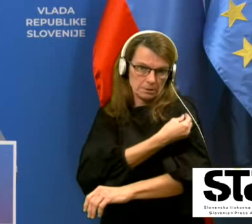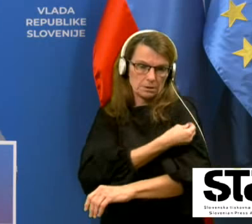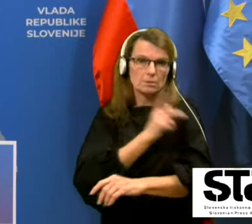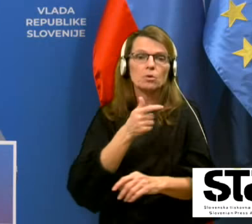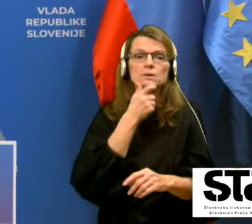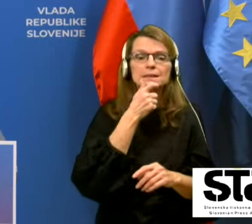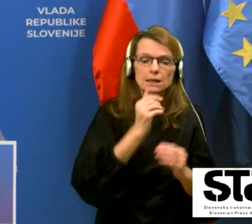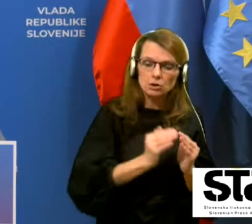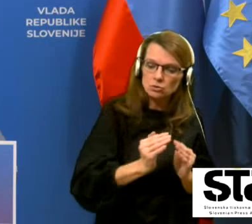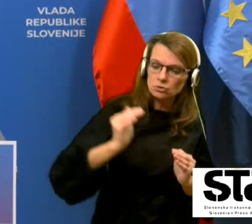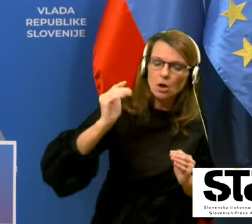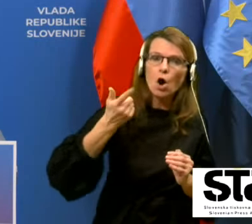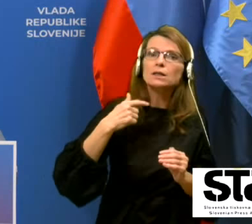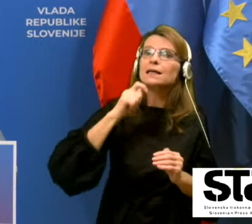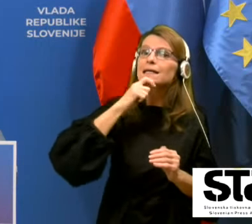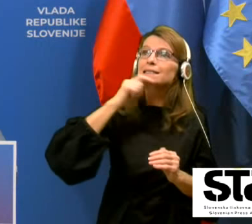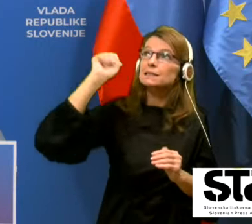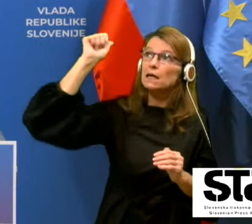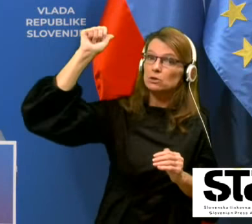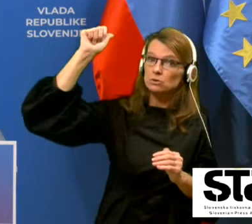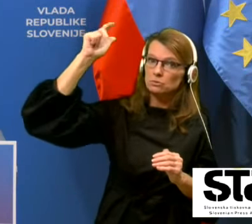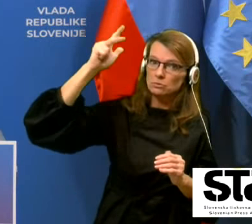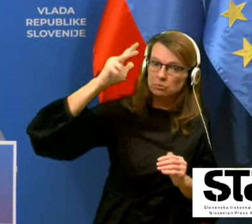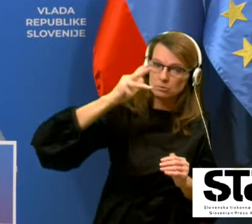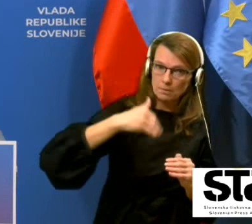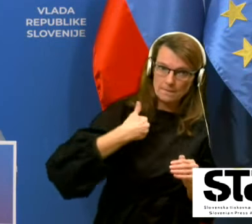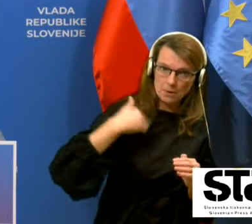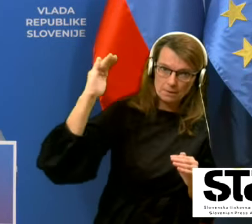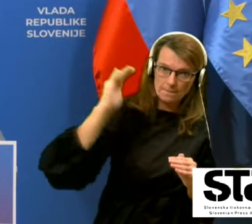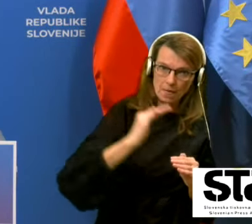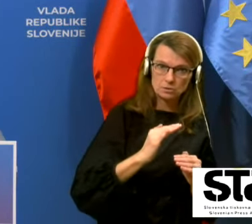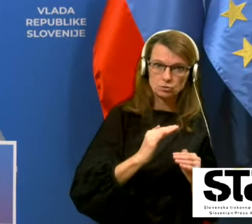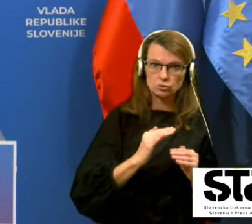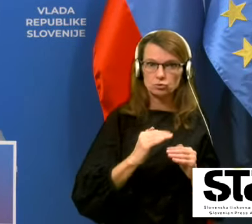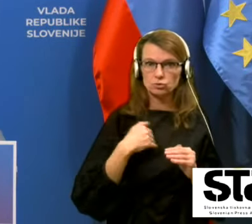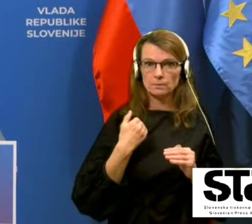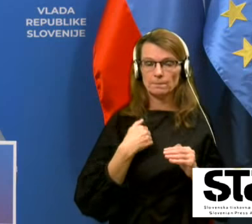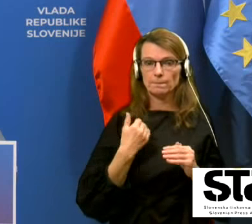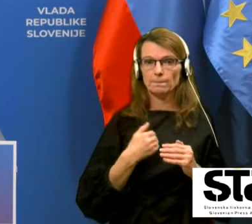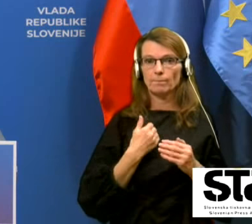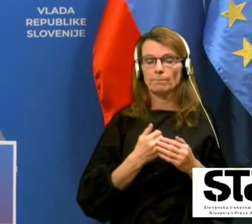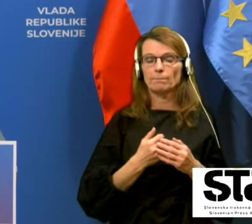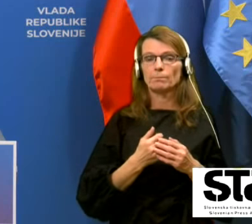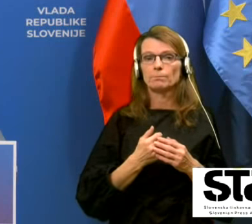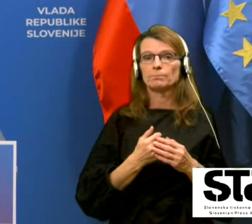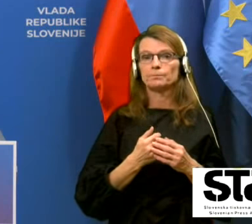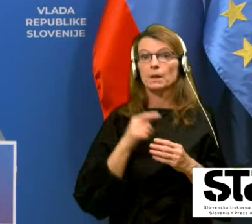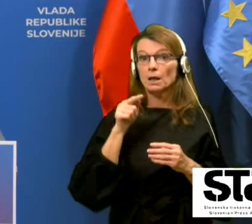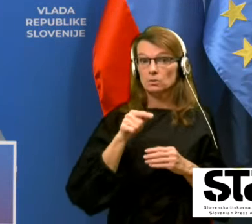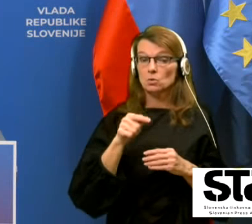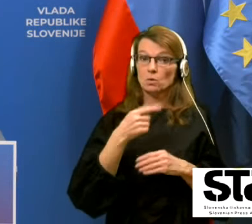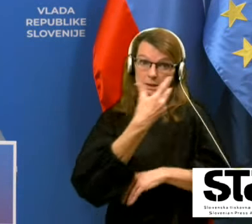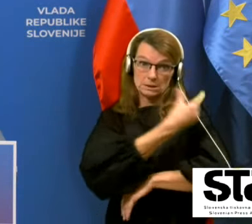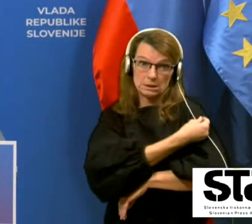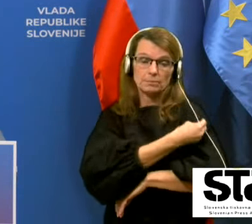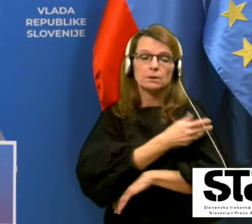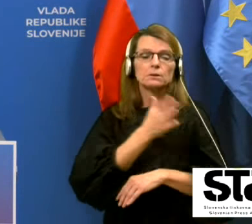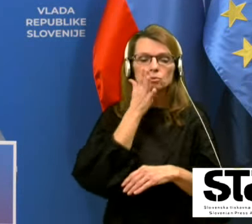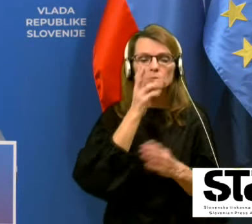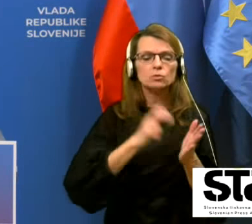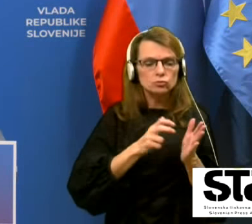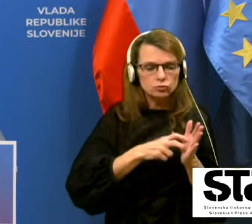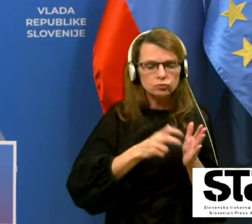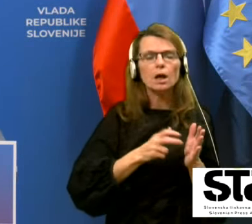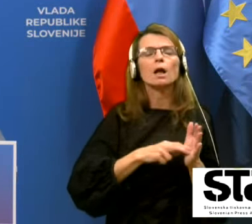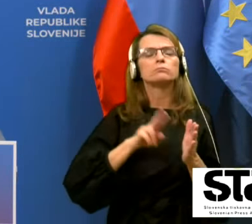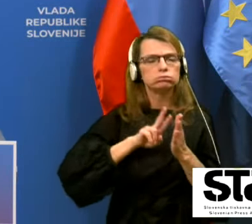od najstarejših proti mlajšim. In tako se bo to cepljenje nadaljevalo po